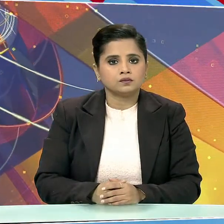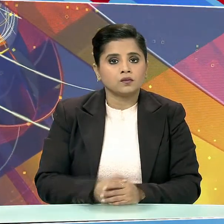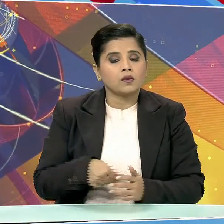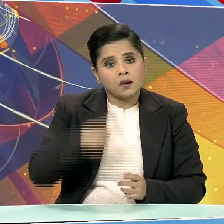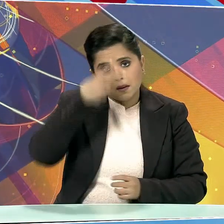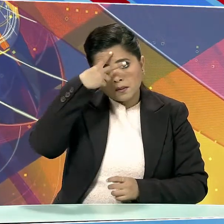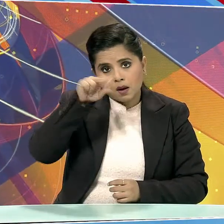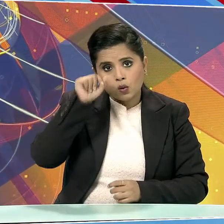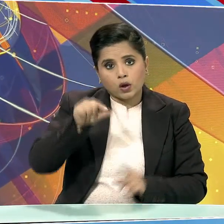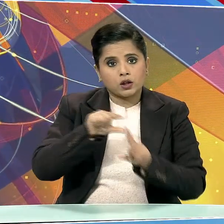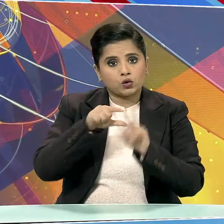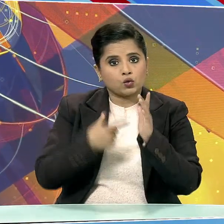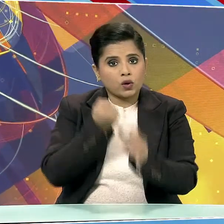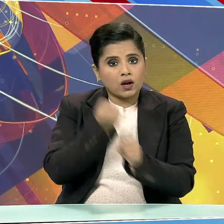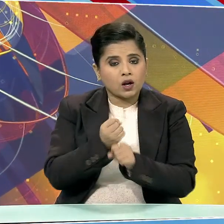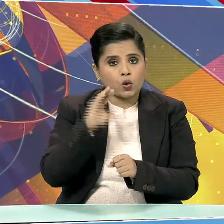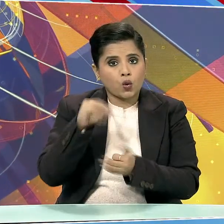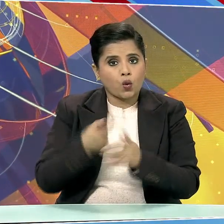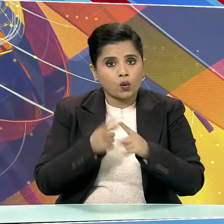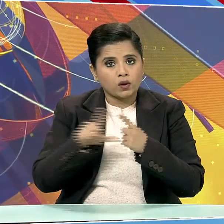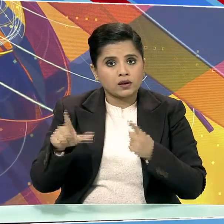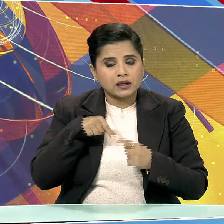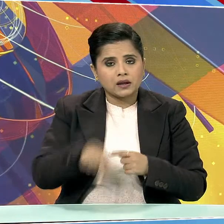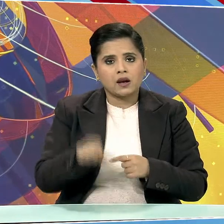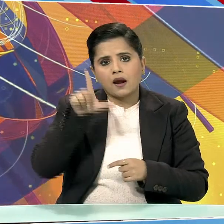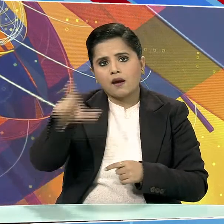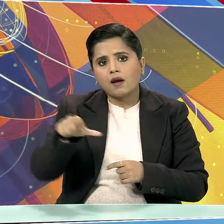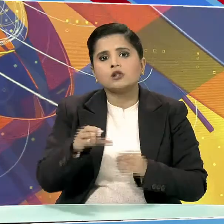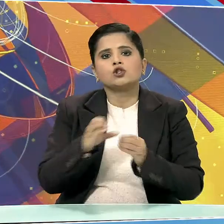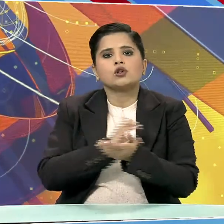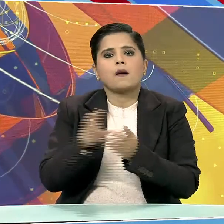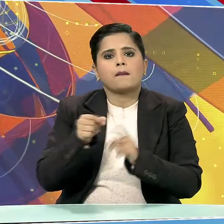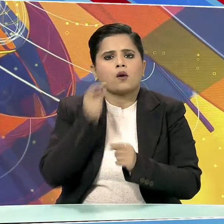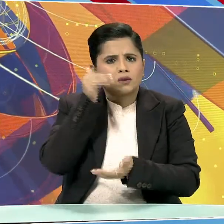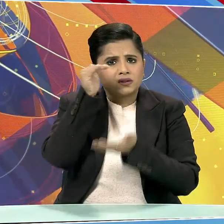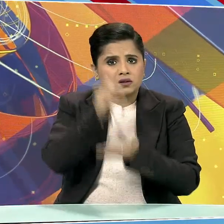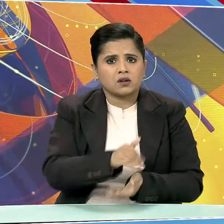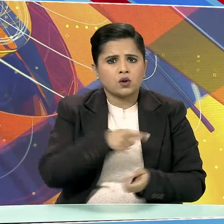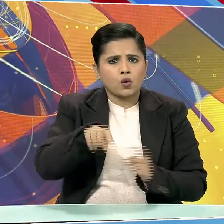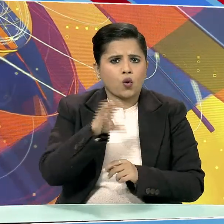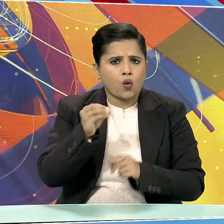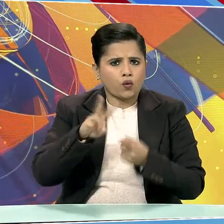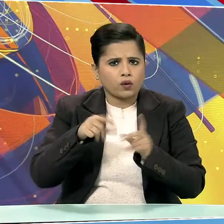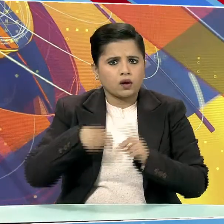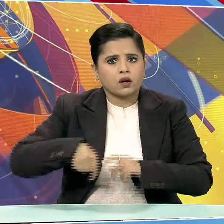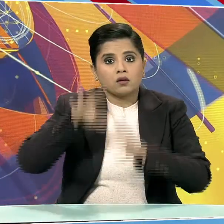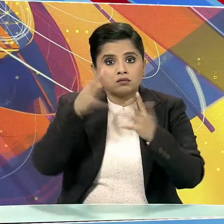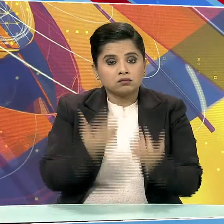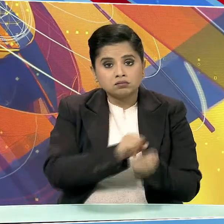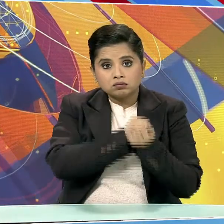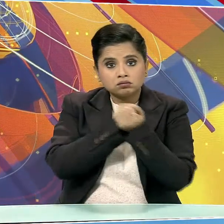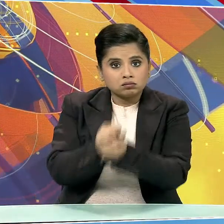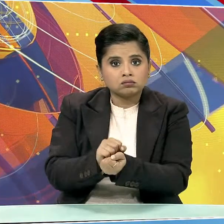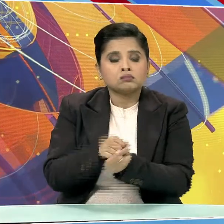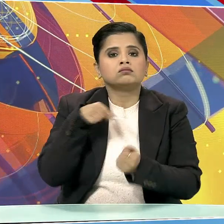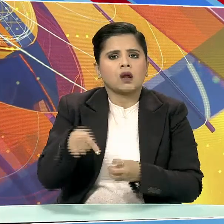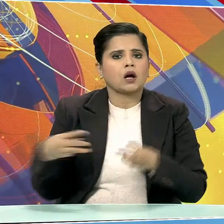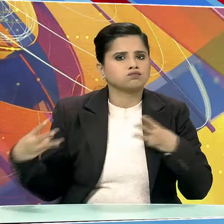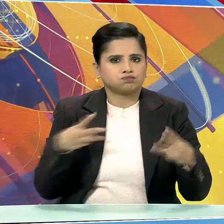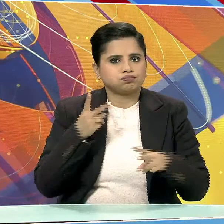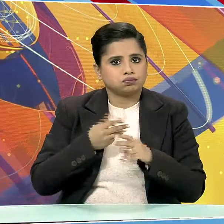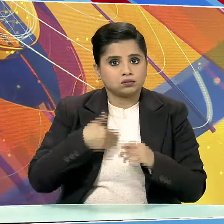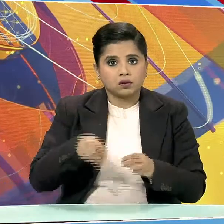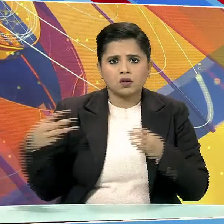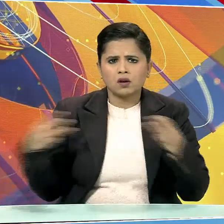मेक्सिको में ड्रग कार्टेल सरगना एल चापो के बेटे ओवीडियो गुजमैन की गिरफतारी के बाद हिंसा जारी है।